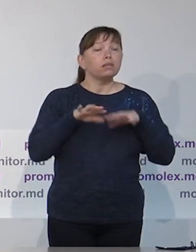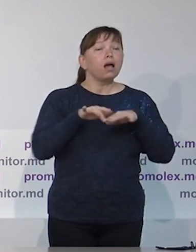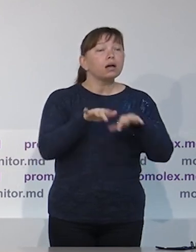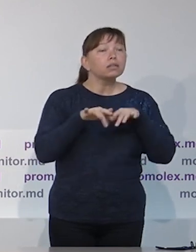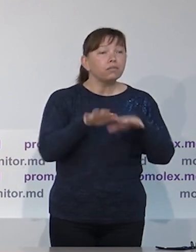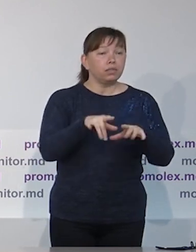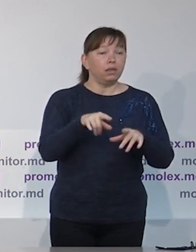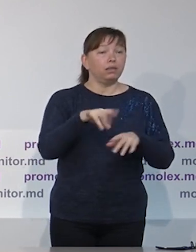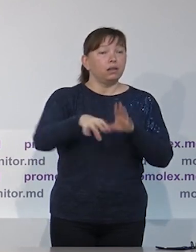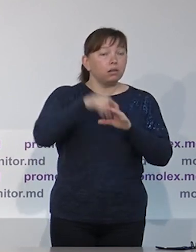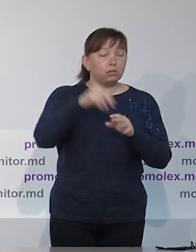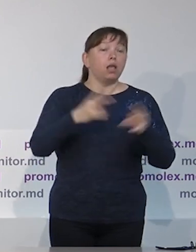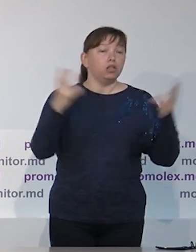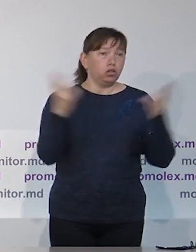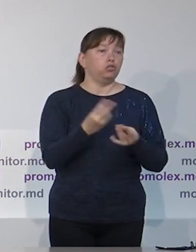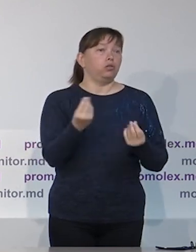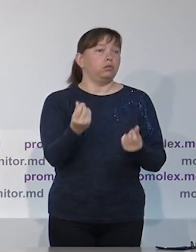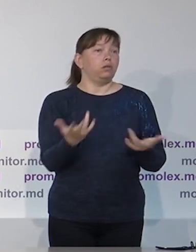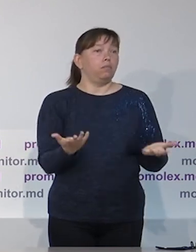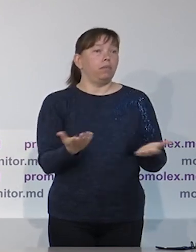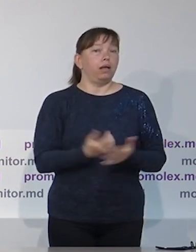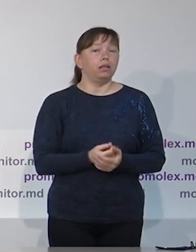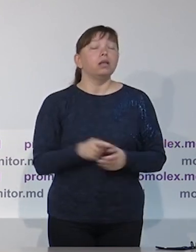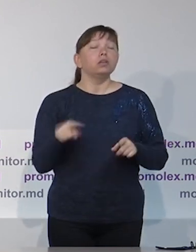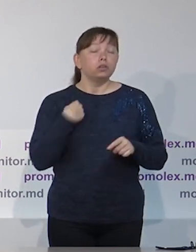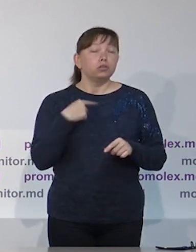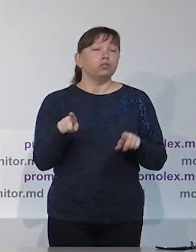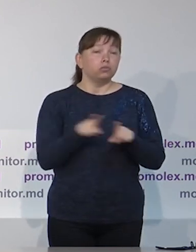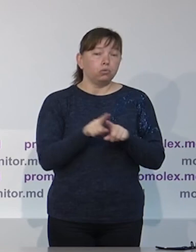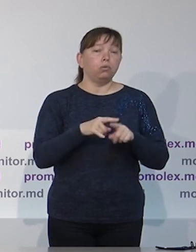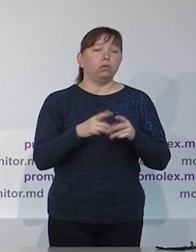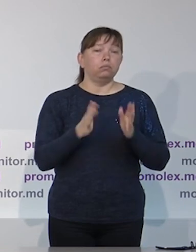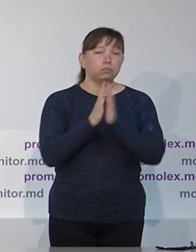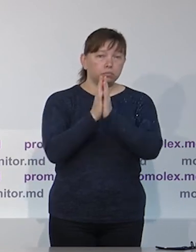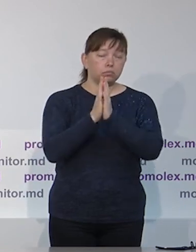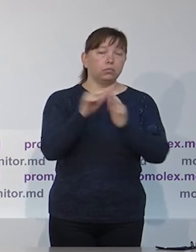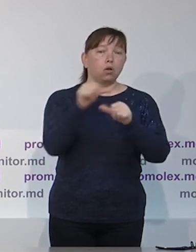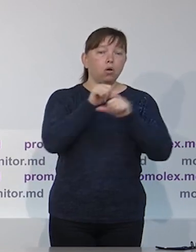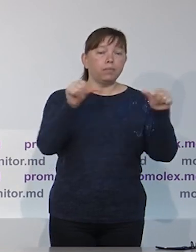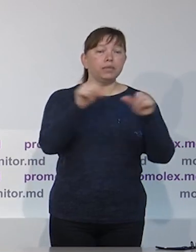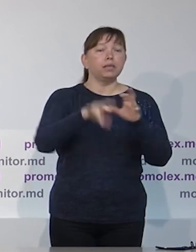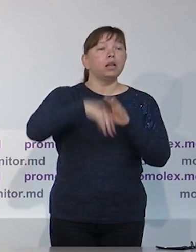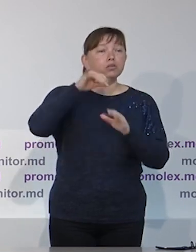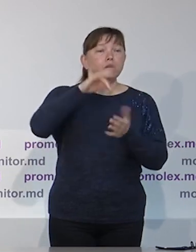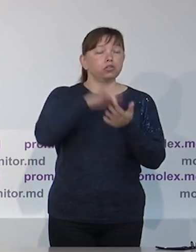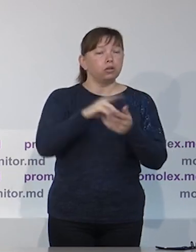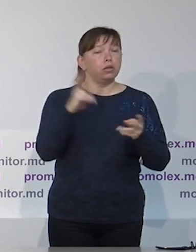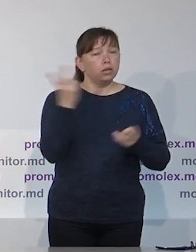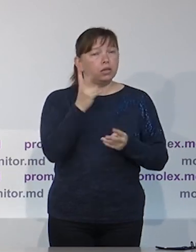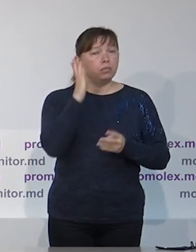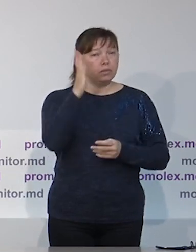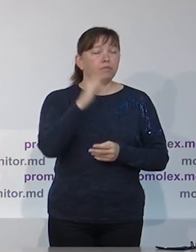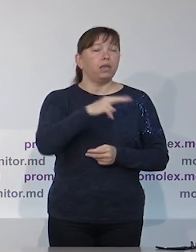сказать, потому что мы понимаем, что выборы не могут быть организованы в отсутствии финансовых ресурсов и